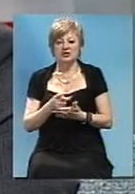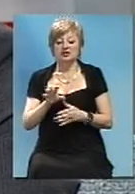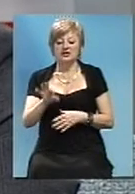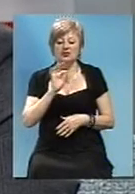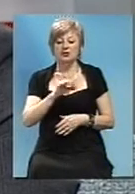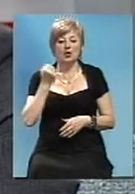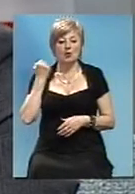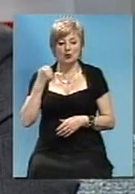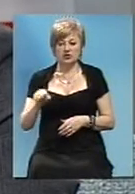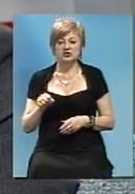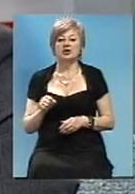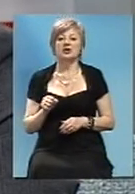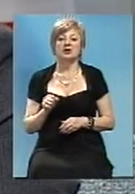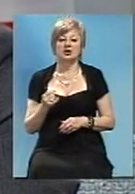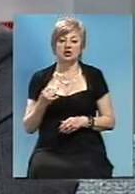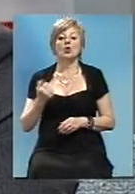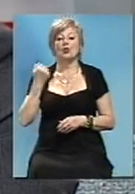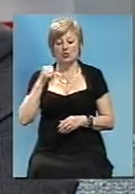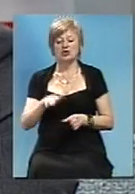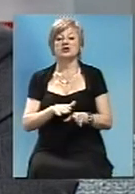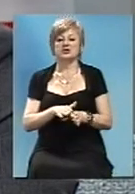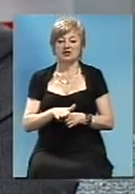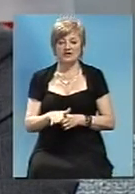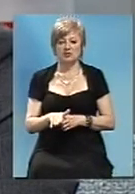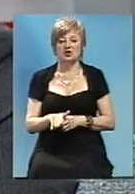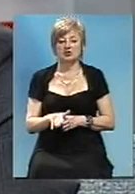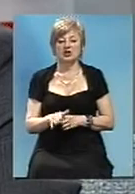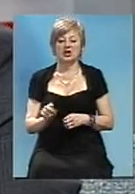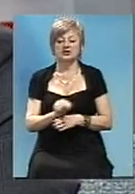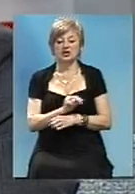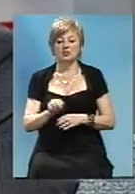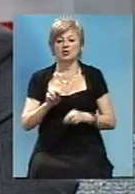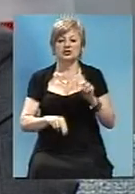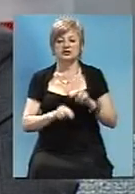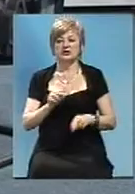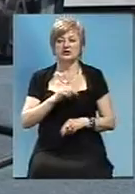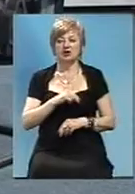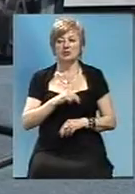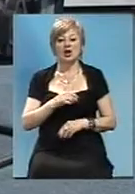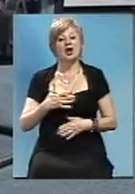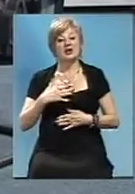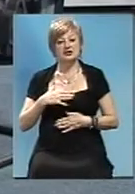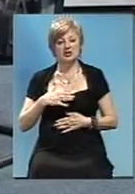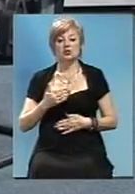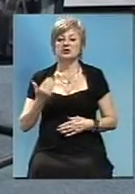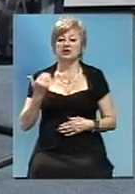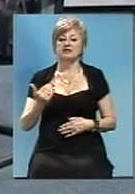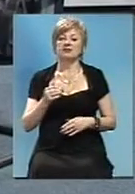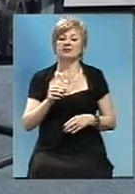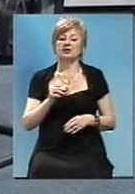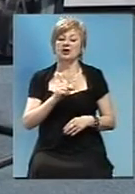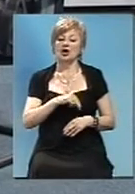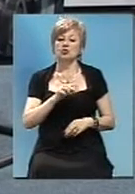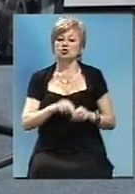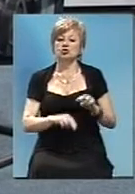победителя, і победитель виповняє ремонтно-строительні роботи. Чи задоволені Ви роботою підрядчиків?